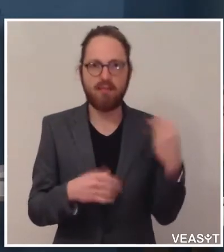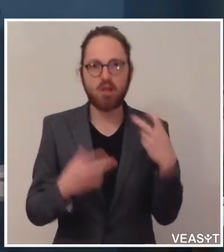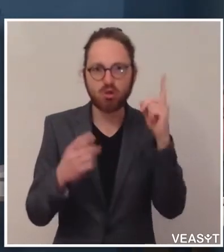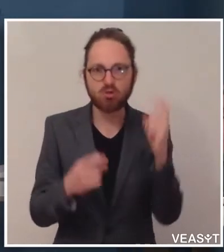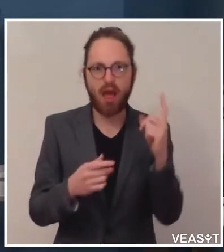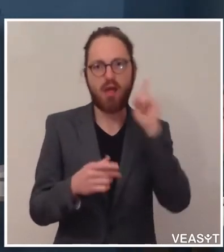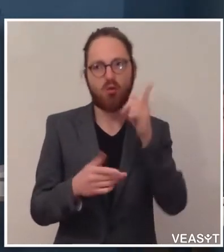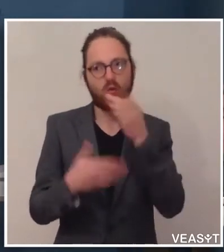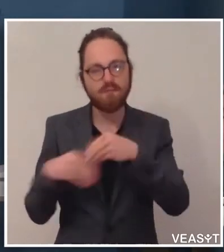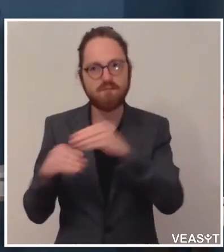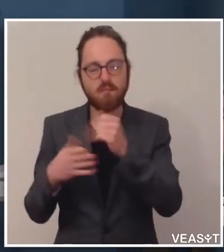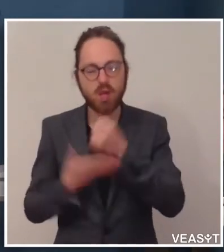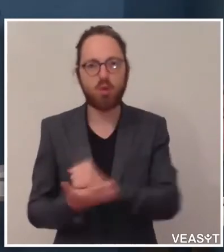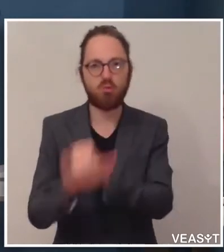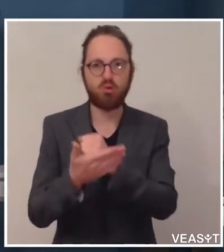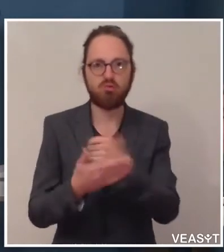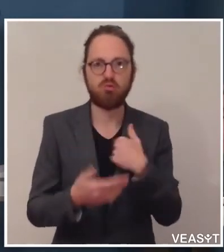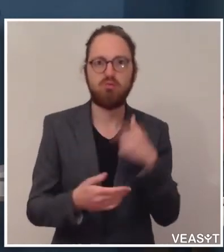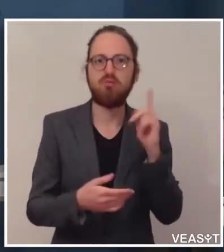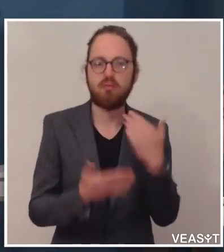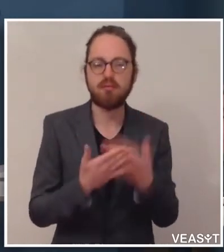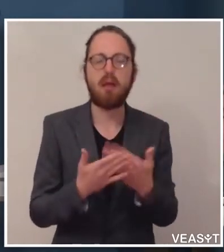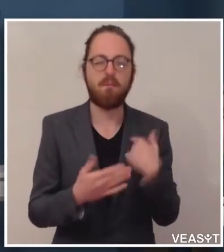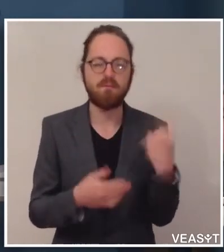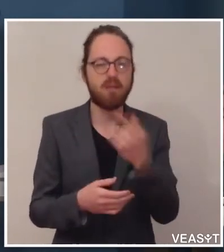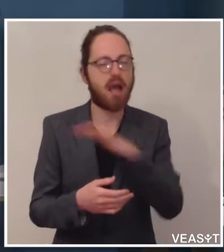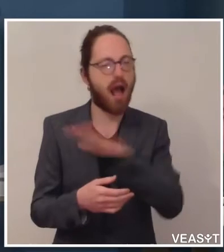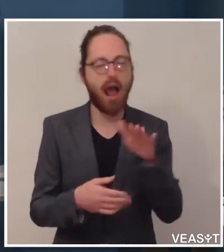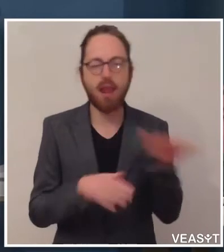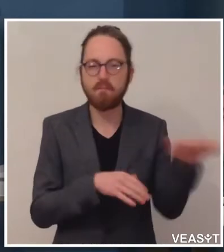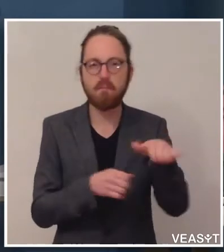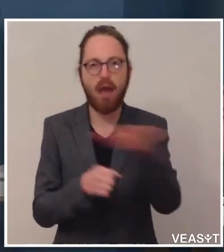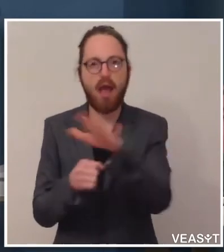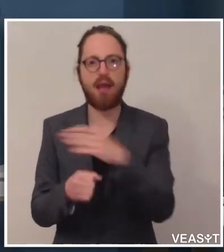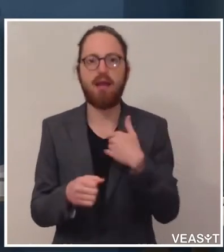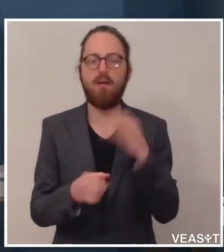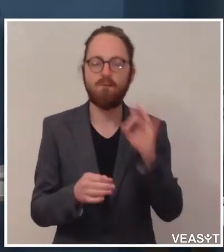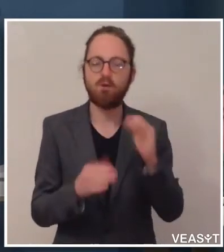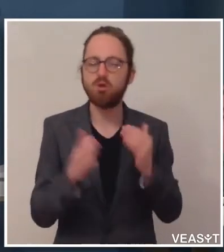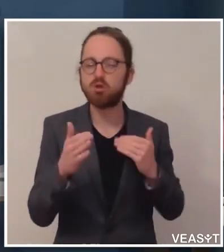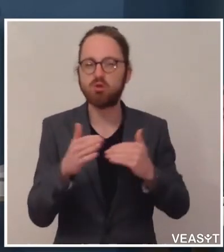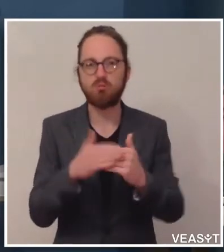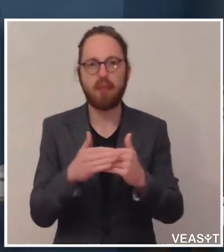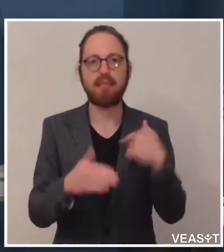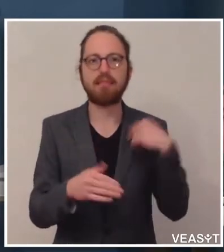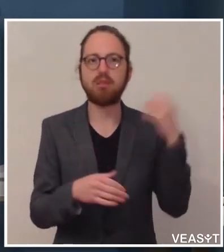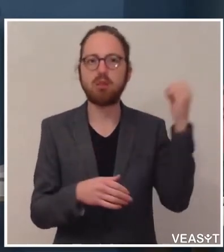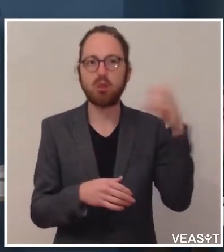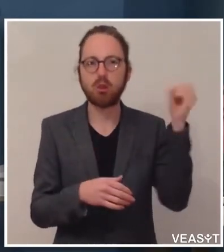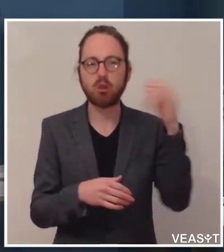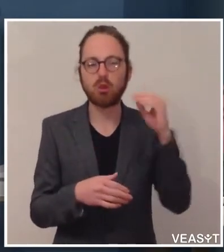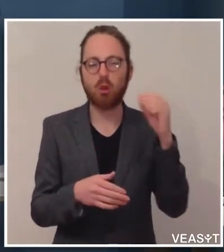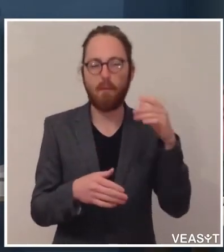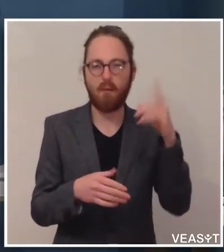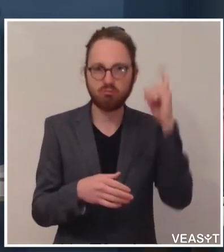wir werden uns auf allen Ebenen bemühen, dass wir spätestens mit Sommerbeginn dann auch das Sommerprogramm gut starten können. Ich